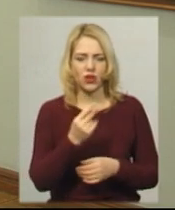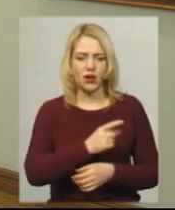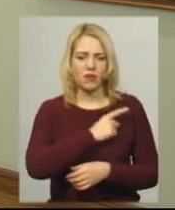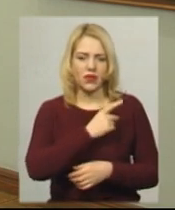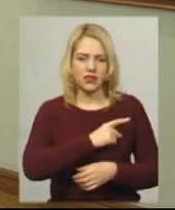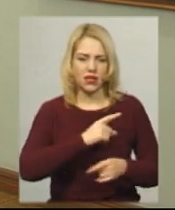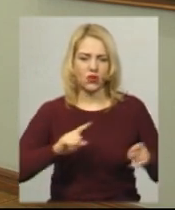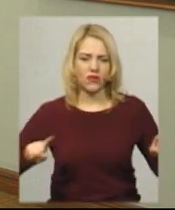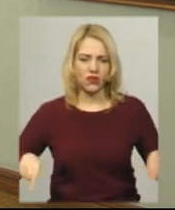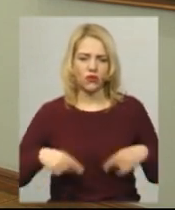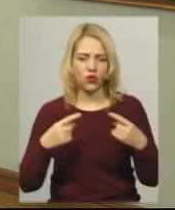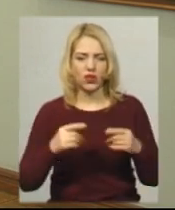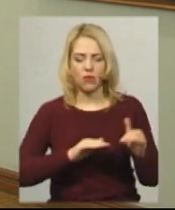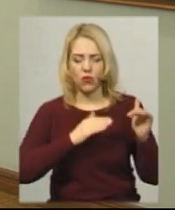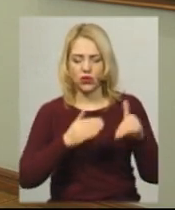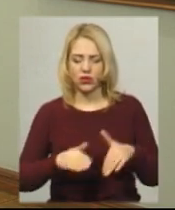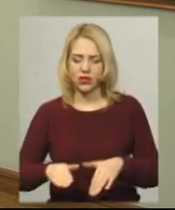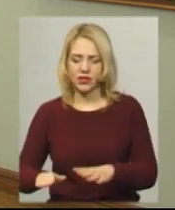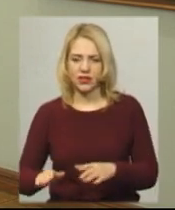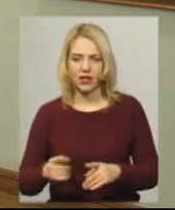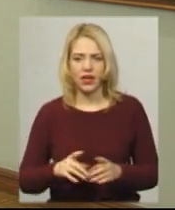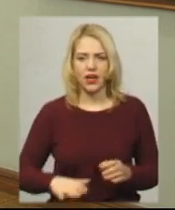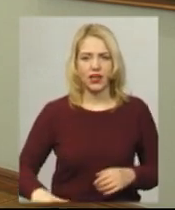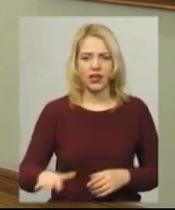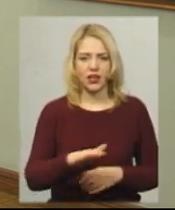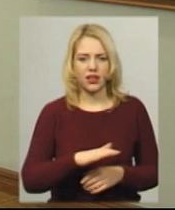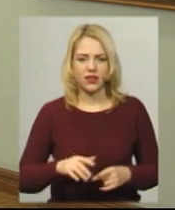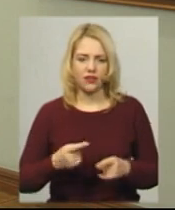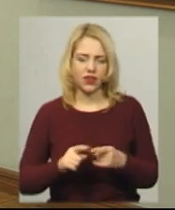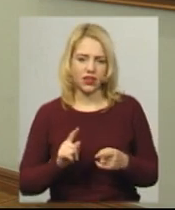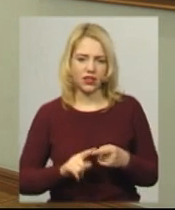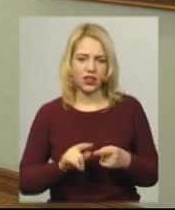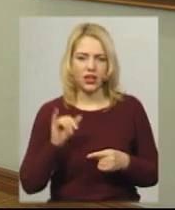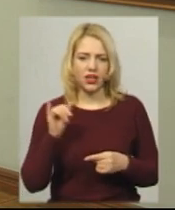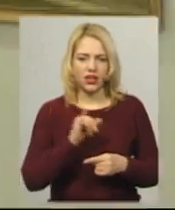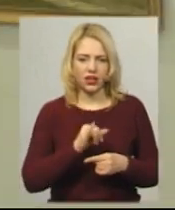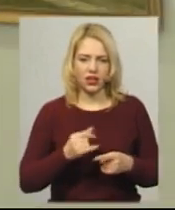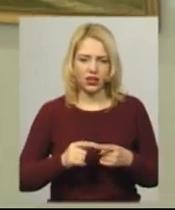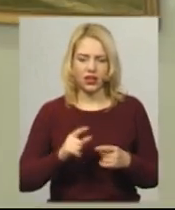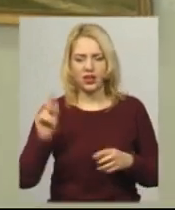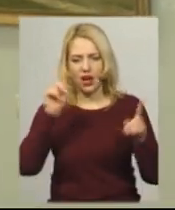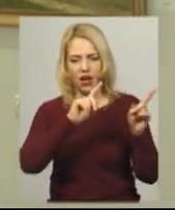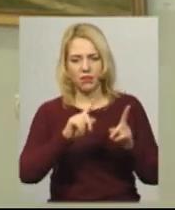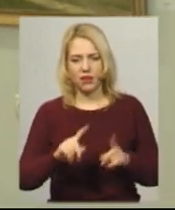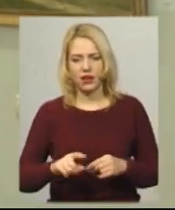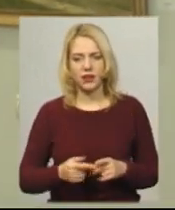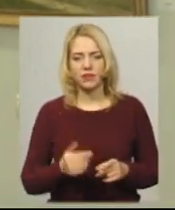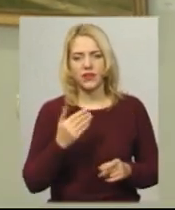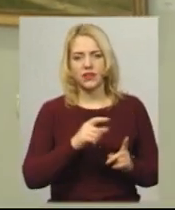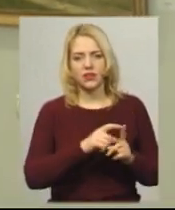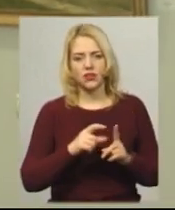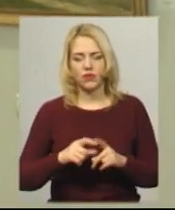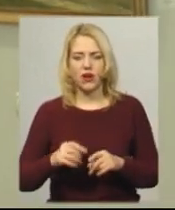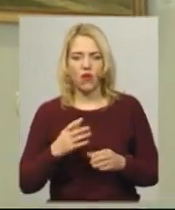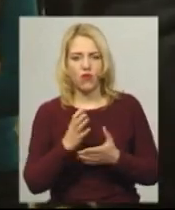подільські краєвиди, краєвиди Закарпаття. Багато кримських пейзажів представлено у даній експозиції. За словами Марії Фролової, у